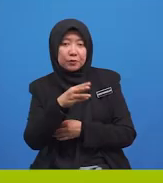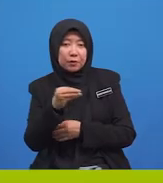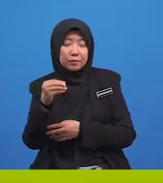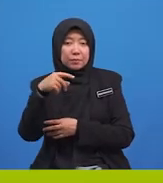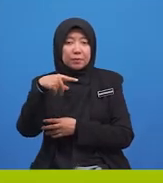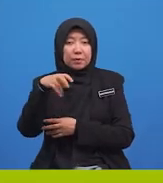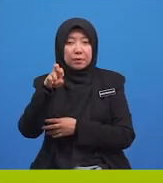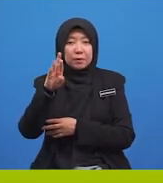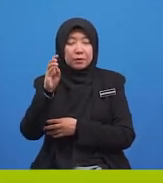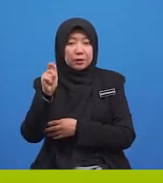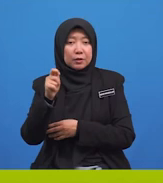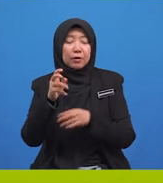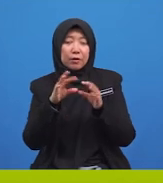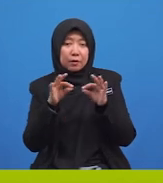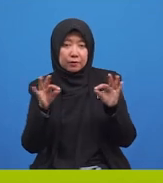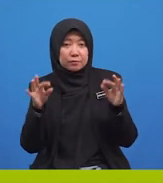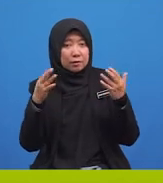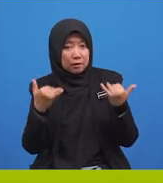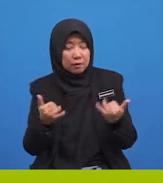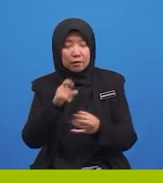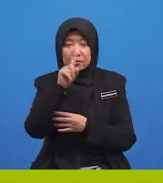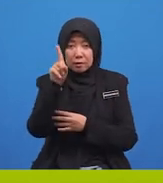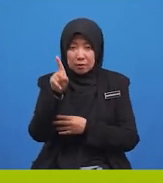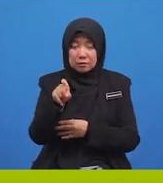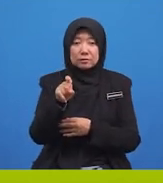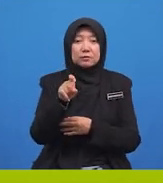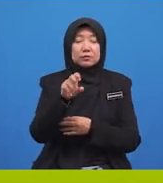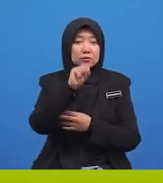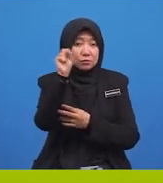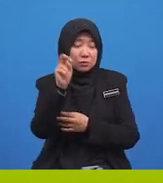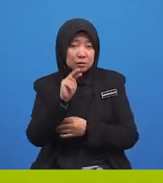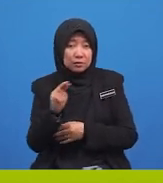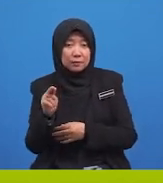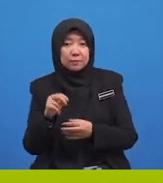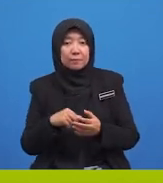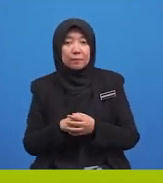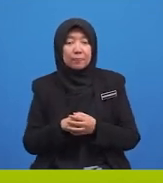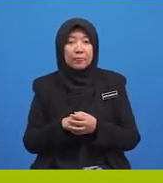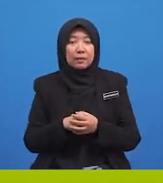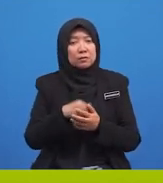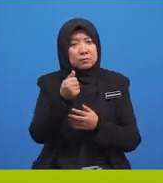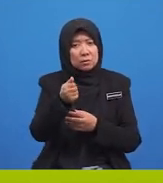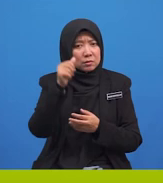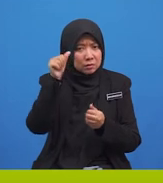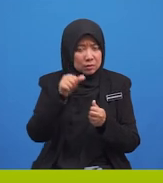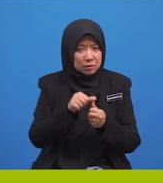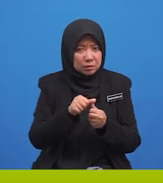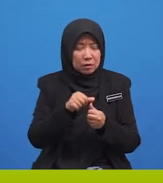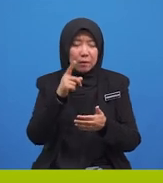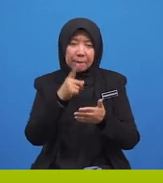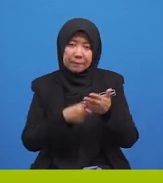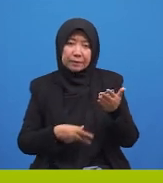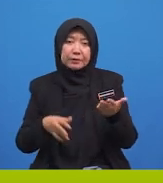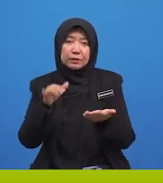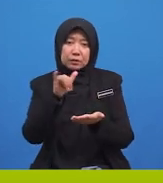Cikgu ingin tanyakan kamu satu soalan. Adakah kamu masih ingat apakah itu